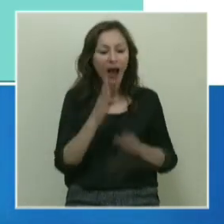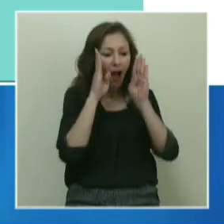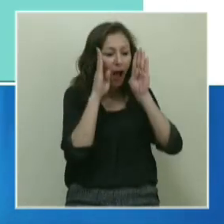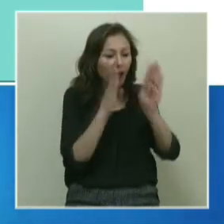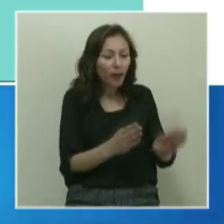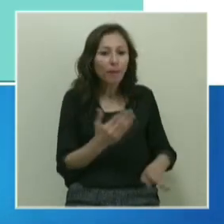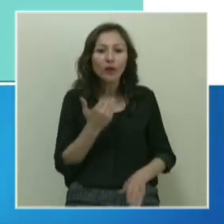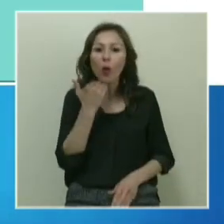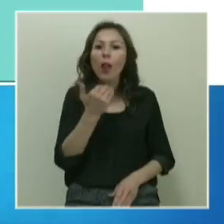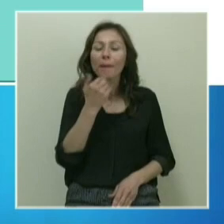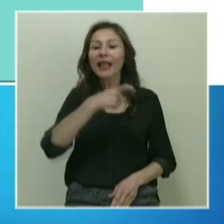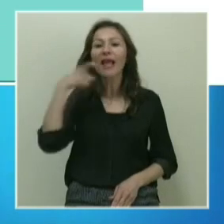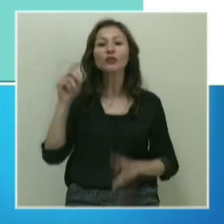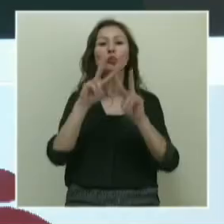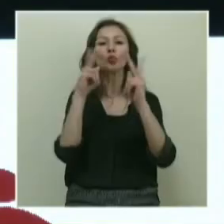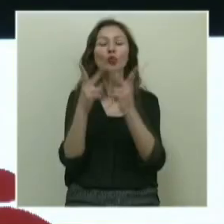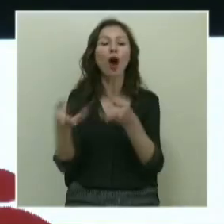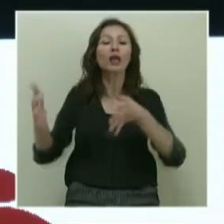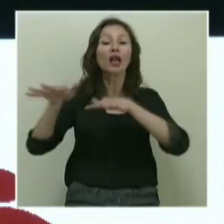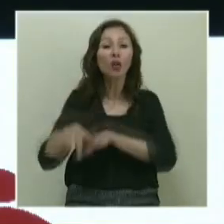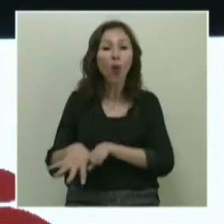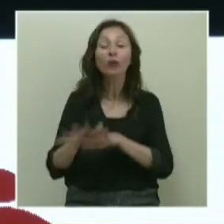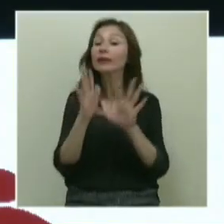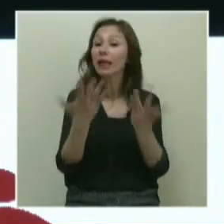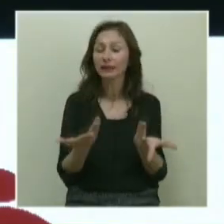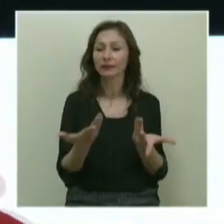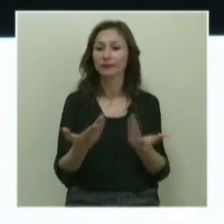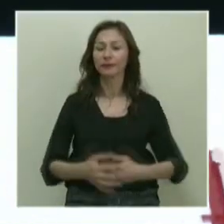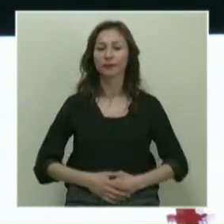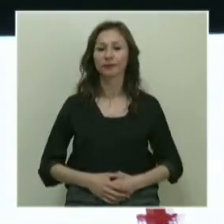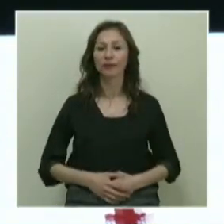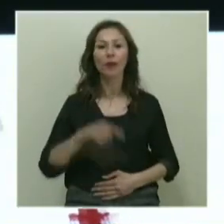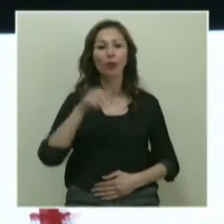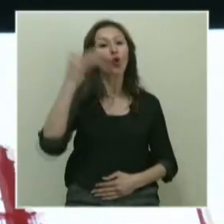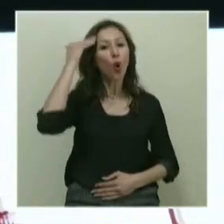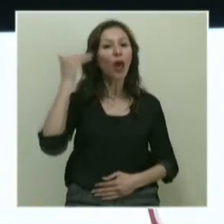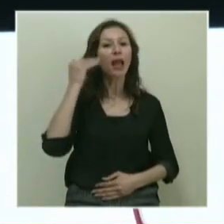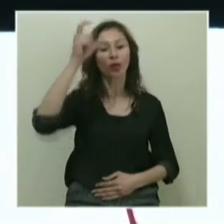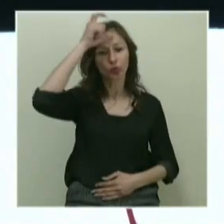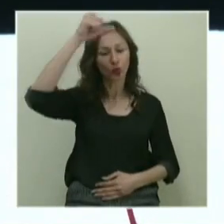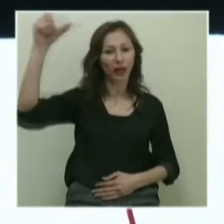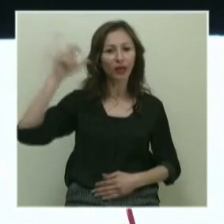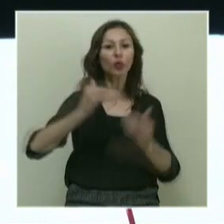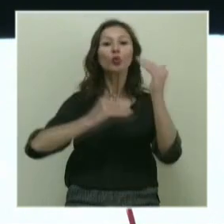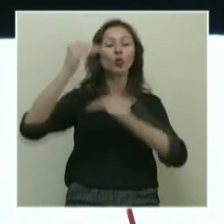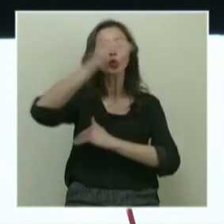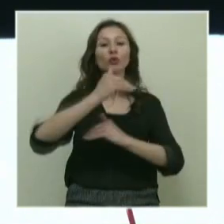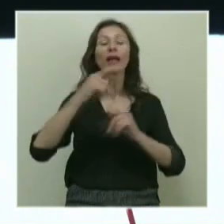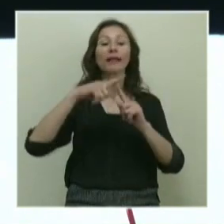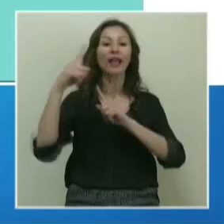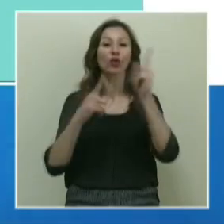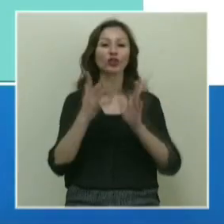olamadan eski dünya yıkılıyor. Nasıl? Bu Kore ile Türkiye'nin yüksek teknoloji